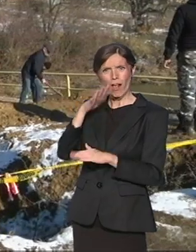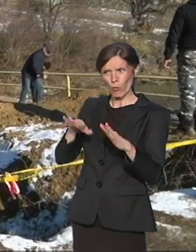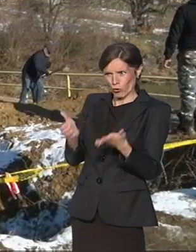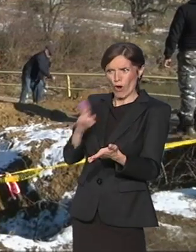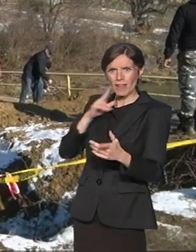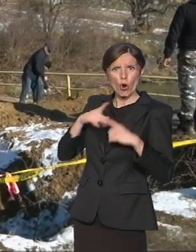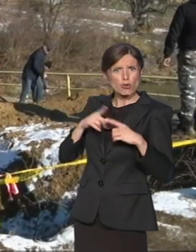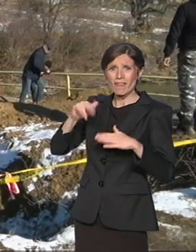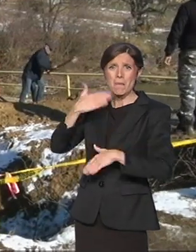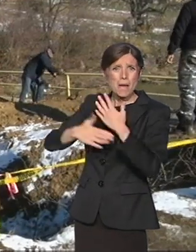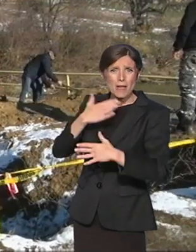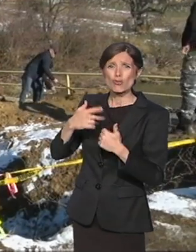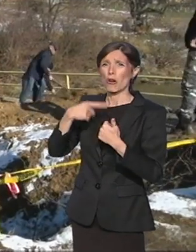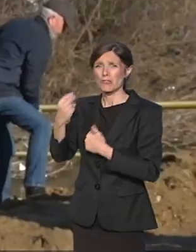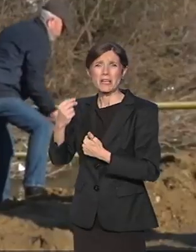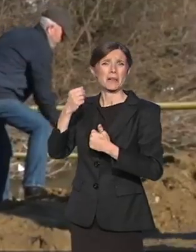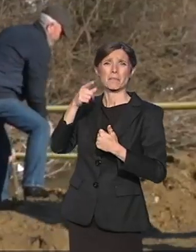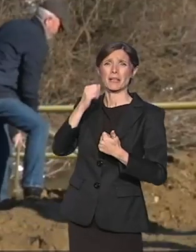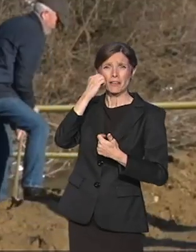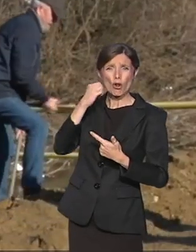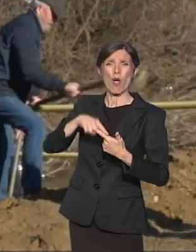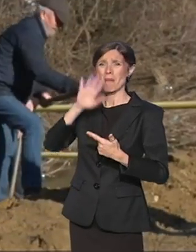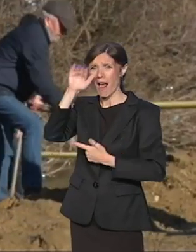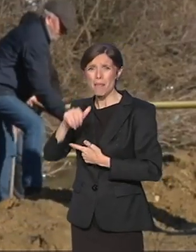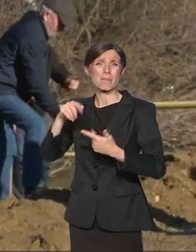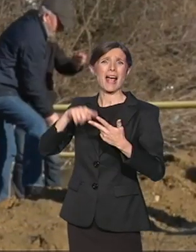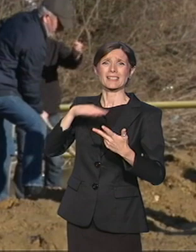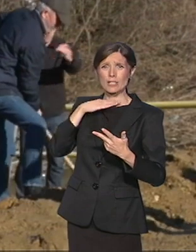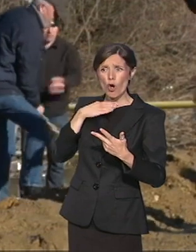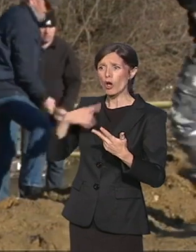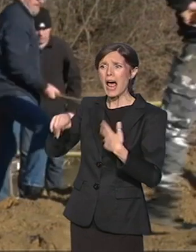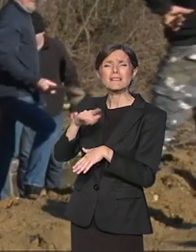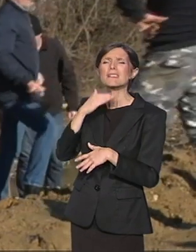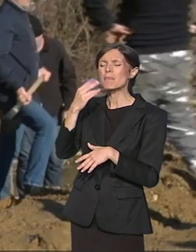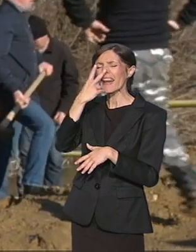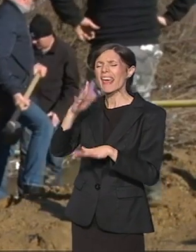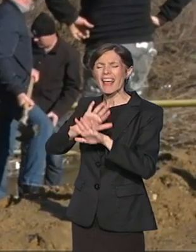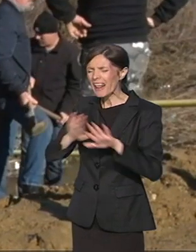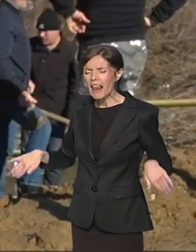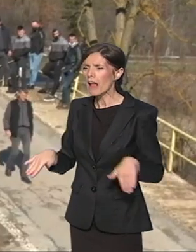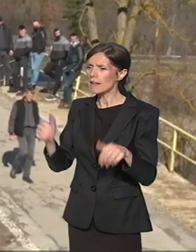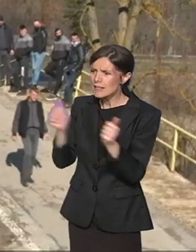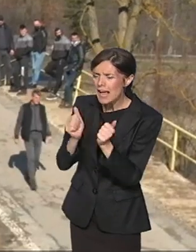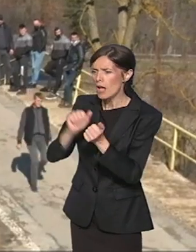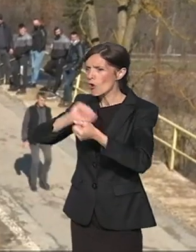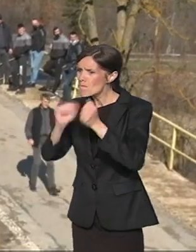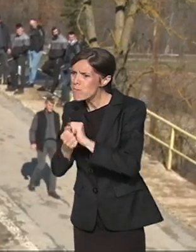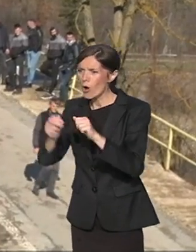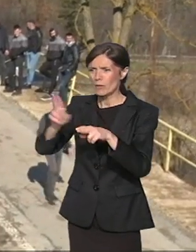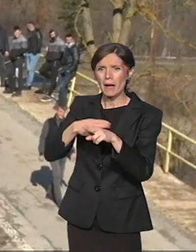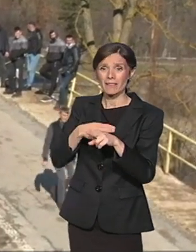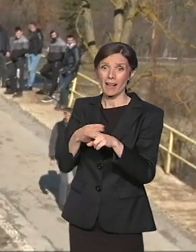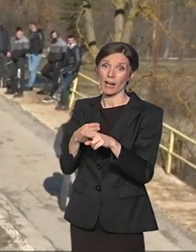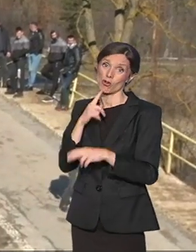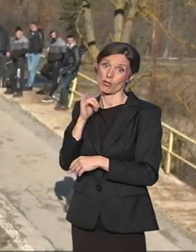na nacionalnu pripadnost, pokušali samo inicijativno da reše problem. Tak, verujem da iz ranih